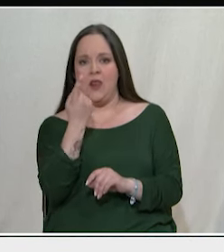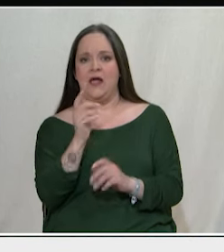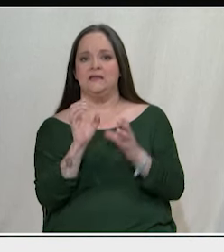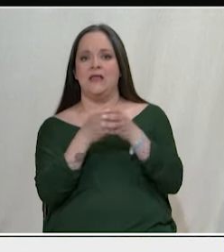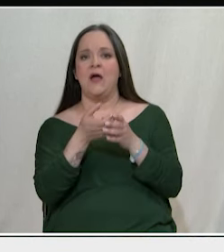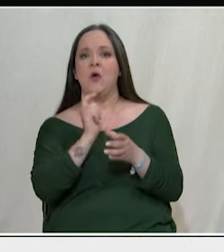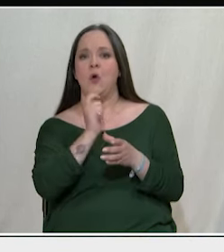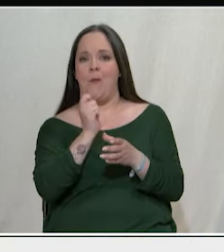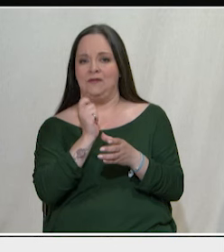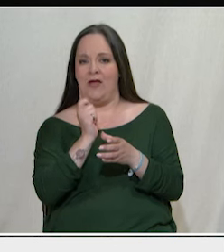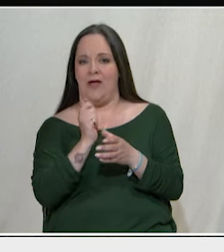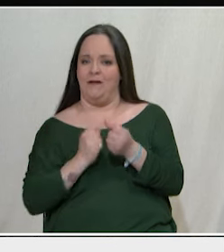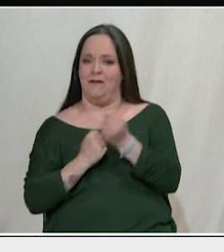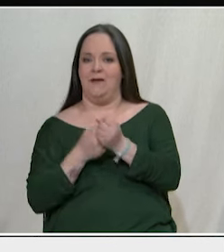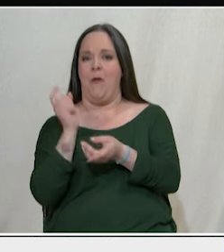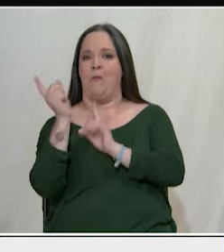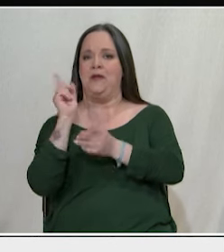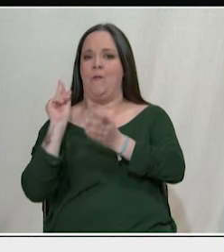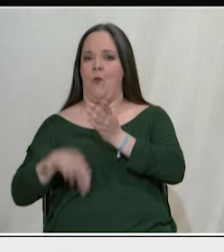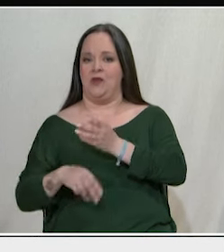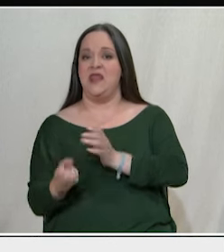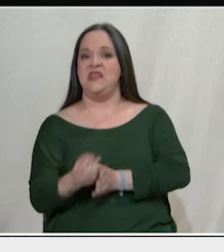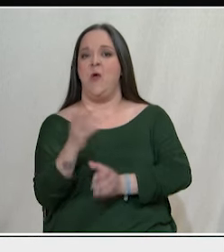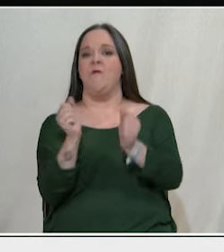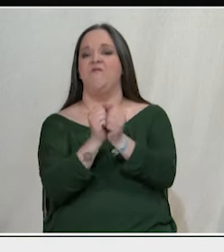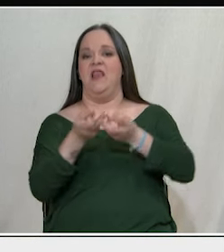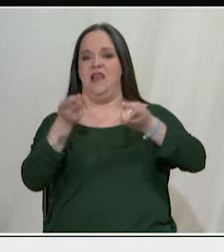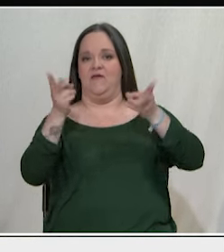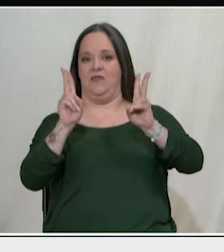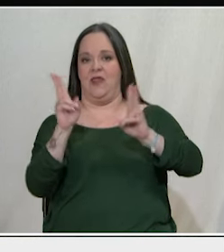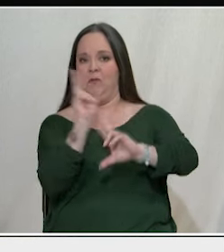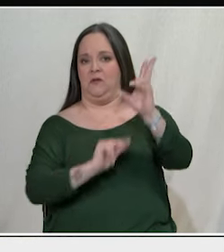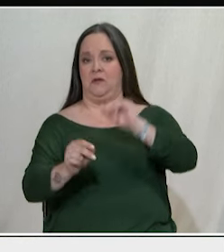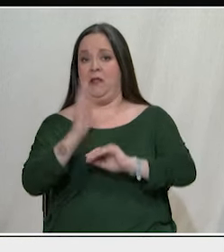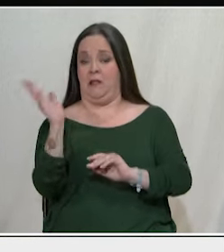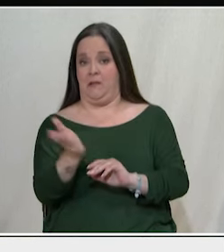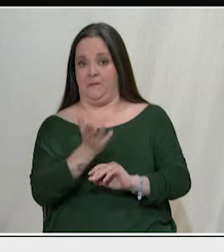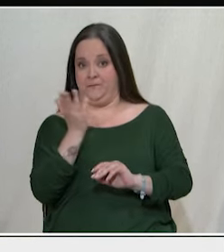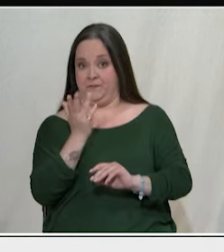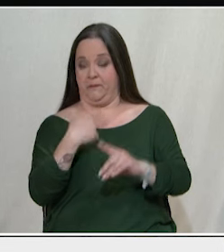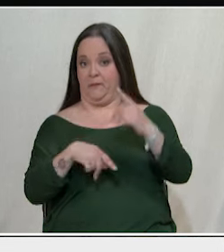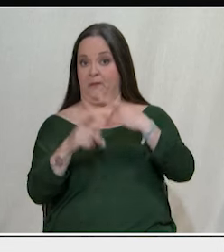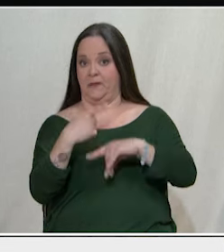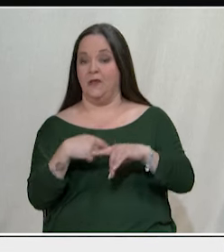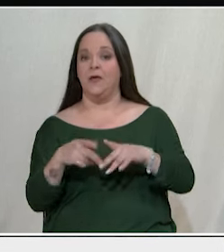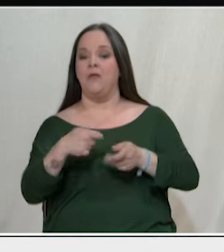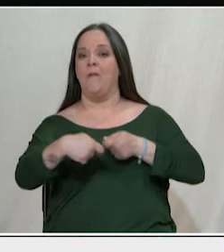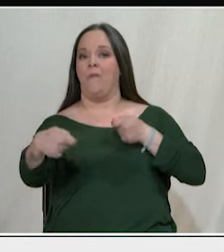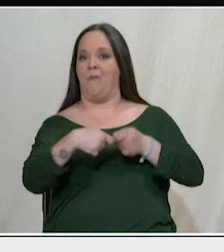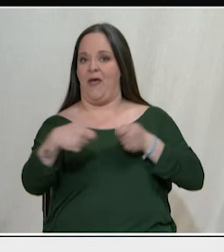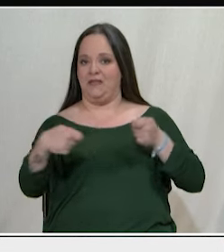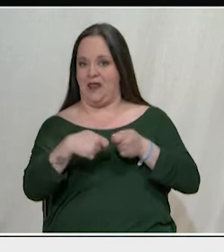μνημονιακά, τα νεοφιλελεύθερα. Δηλαδή συζητάνε δήθεν κατά διαστήματα για κάποια μέτρα ασπυρήνες όπως το ΠΑΣ,